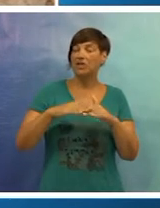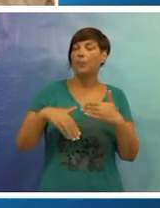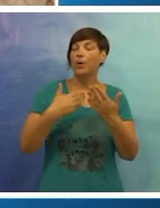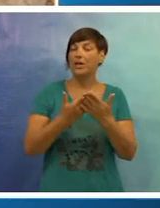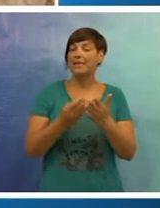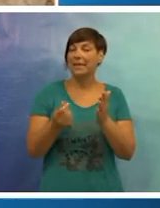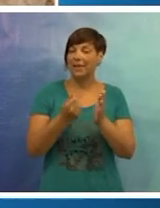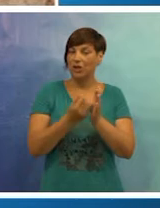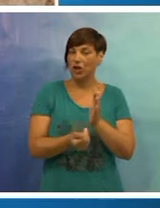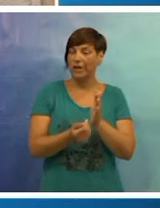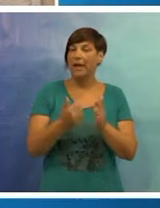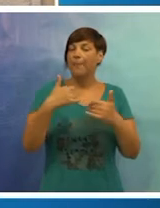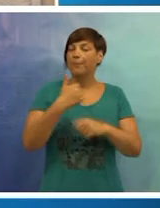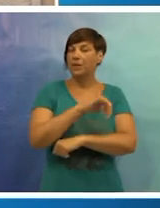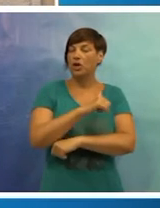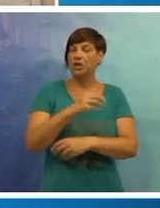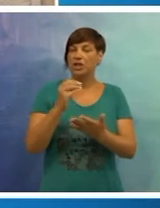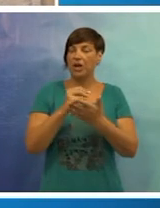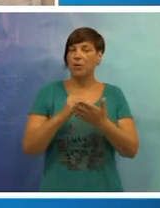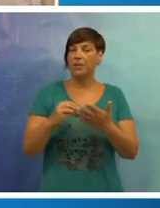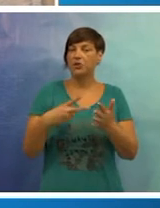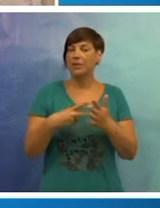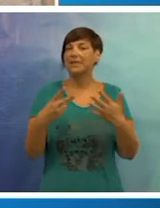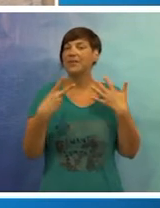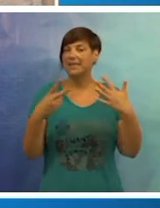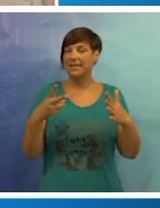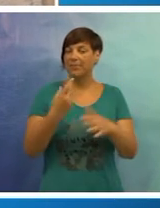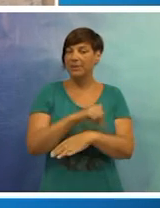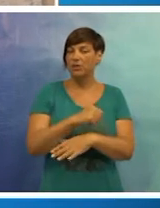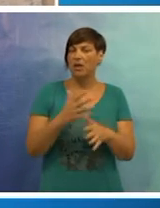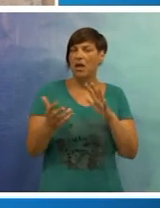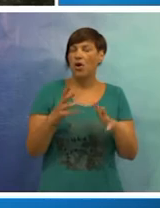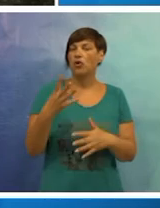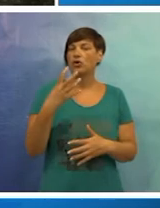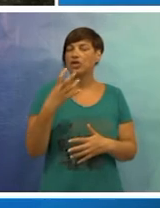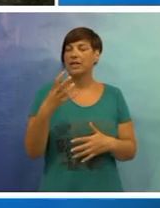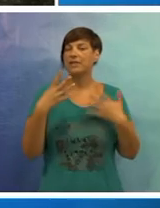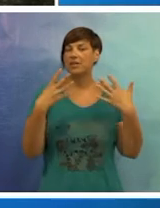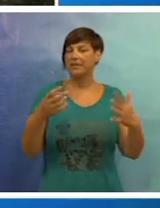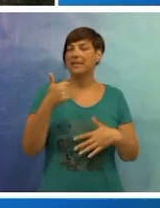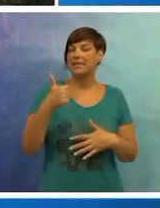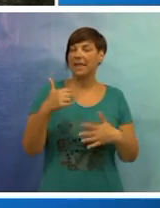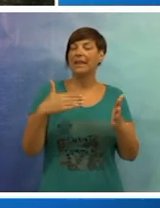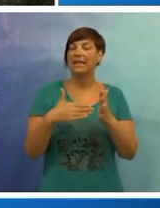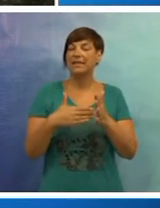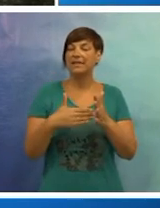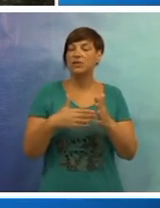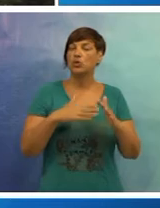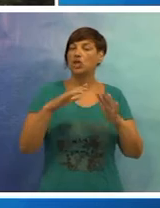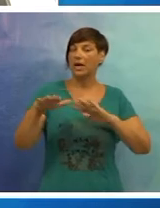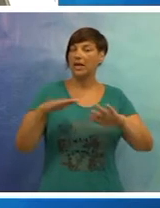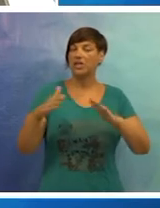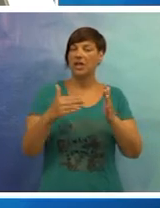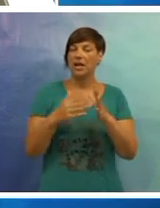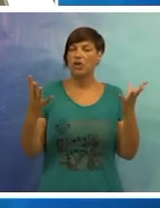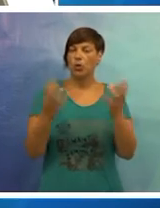preplačenog poreza na dohodak temeljem godišnjeg obračuna za 2017. Oko 491 tisuća građana